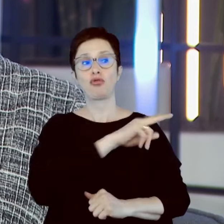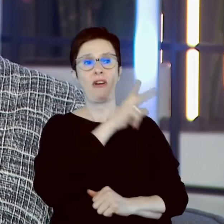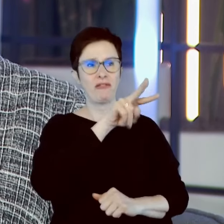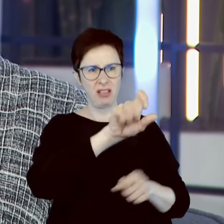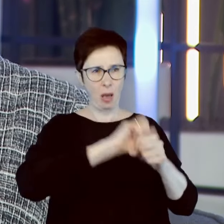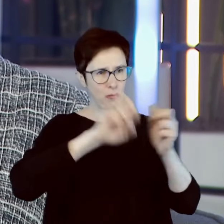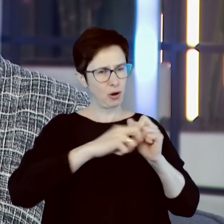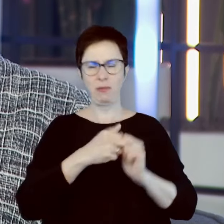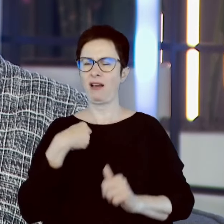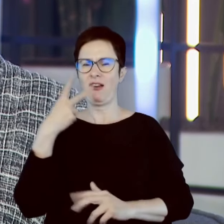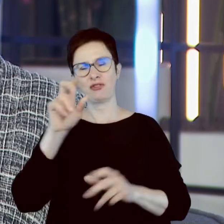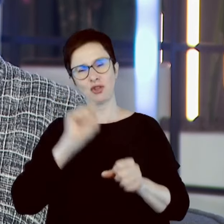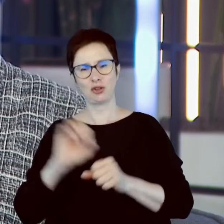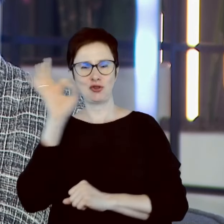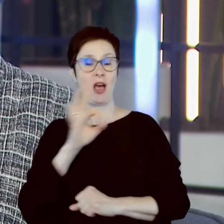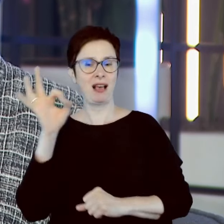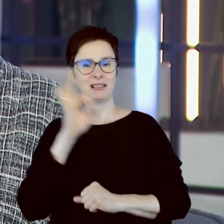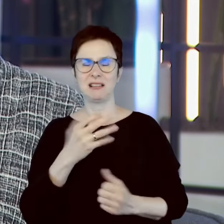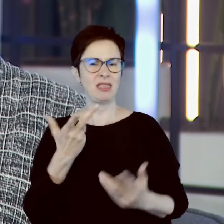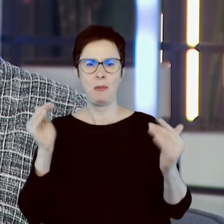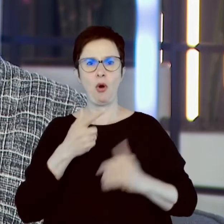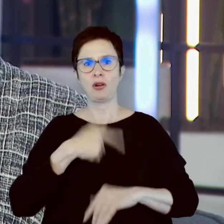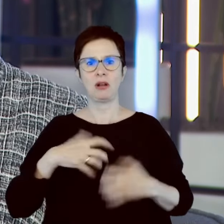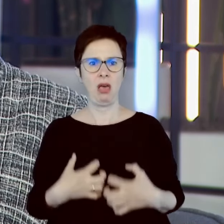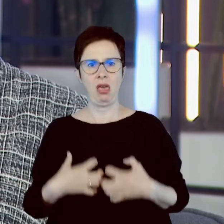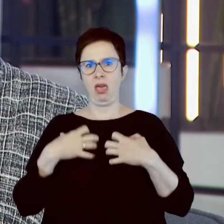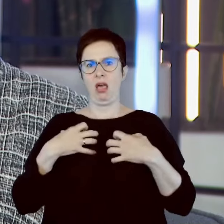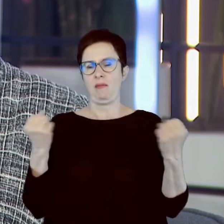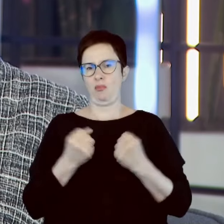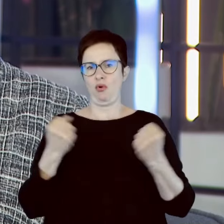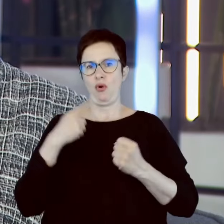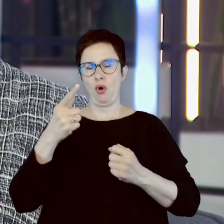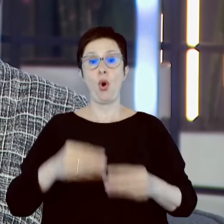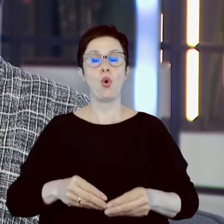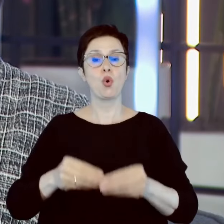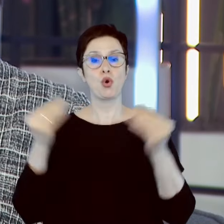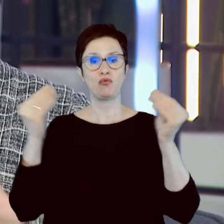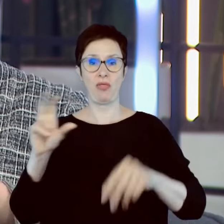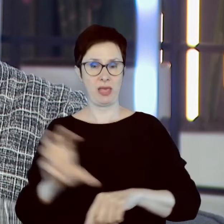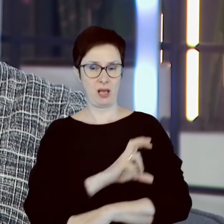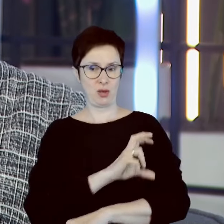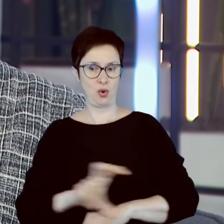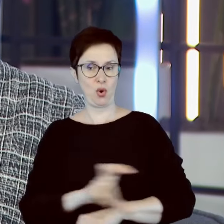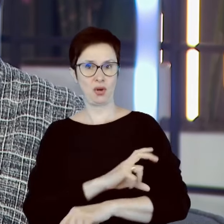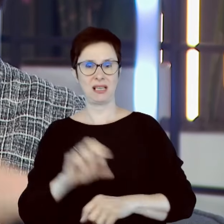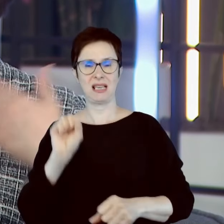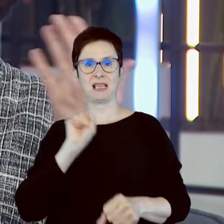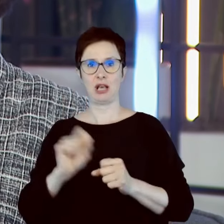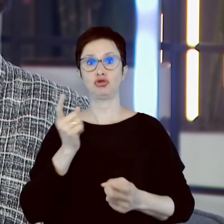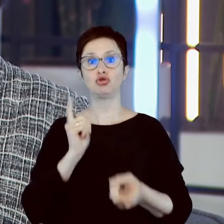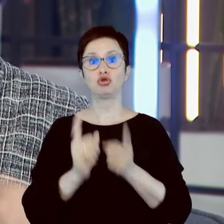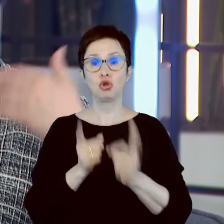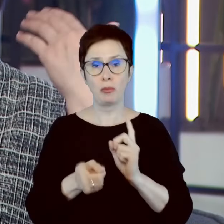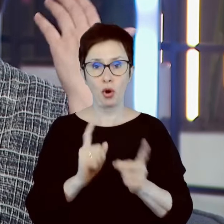I nie ma się co przerażać tym, że ten rozwój technologii jest znacznie szybszy niż na przykład